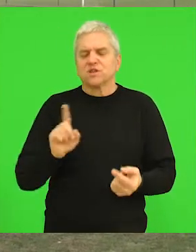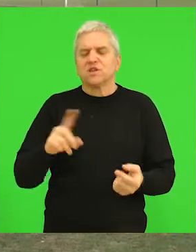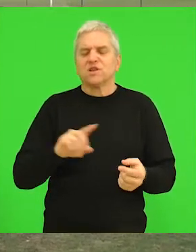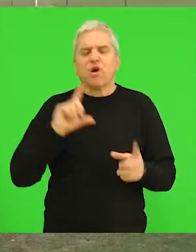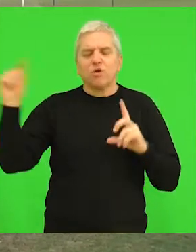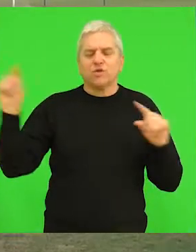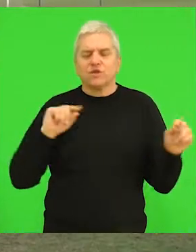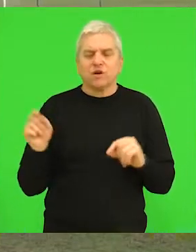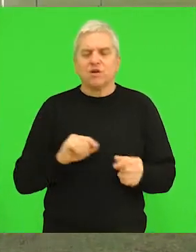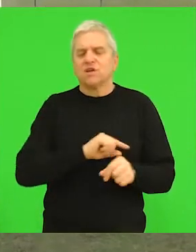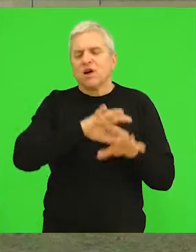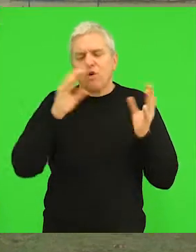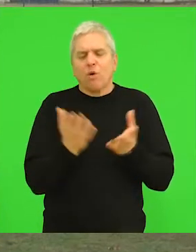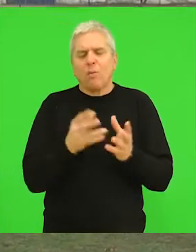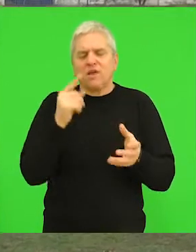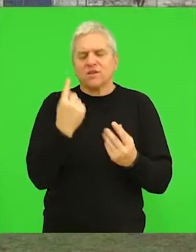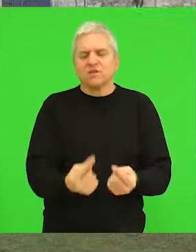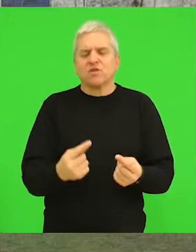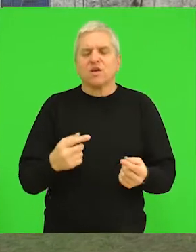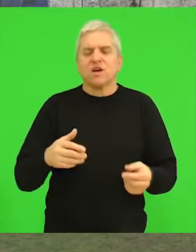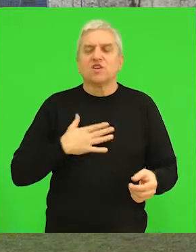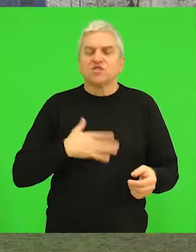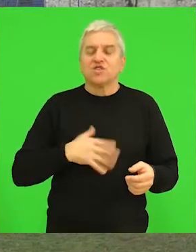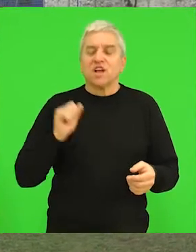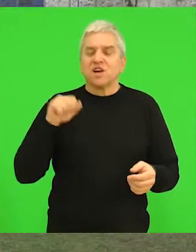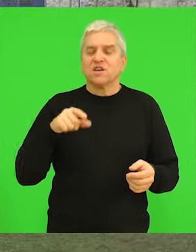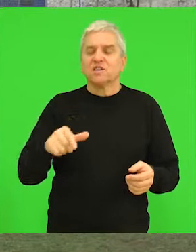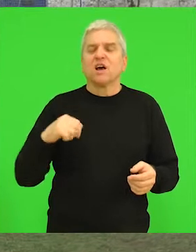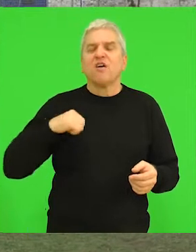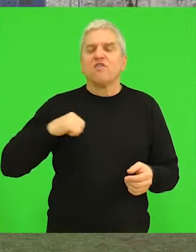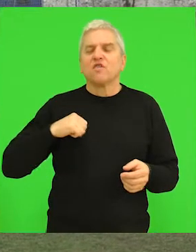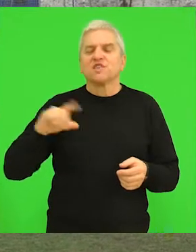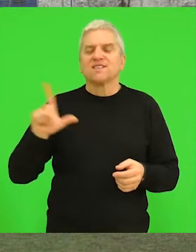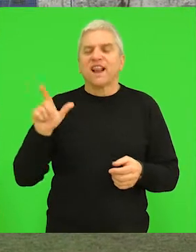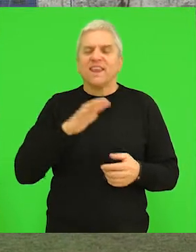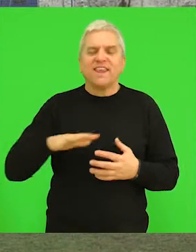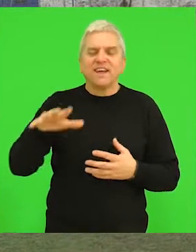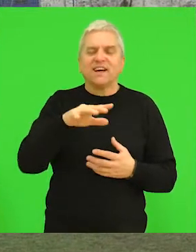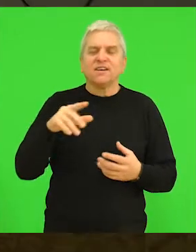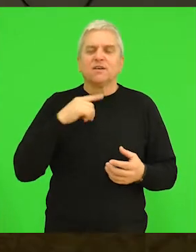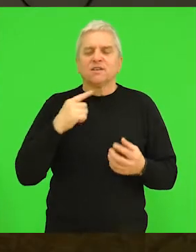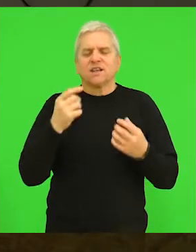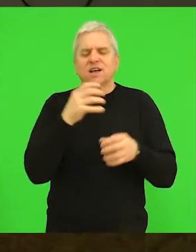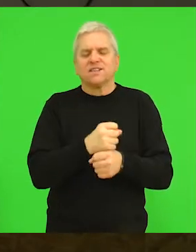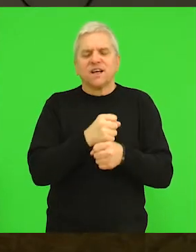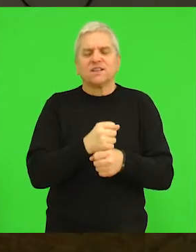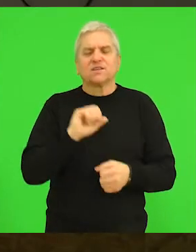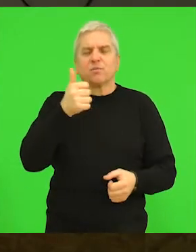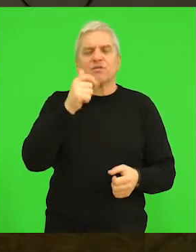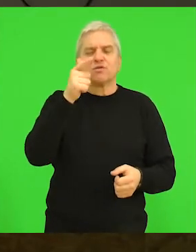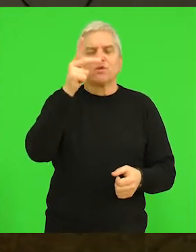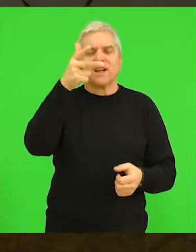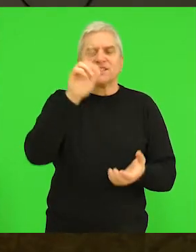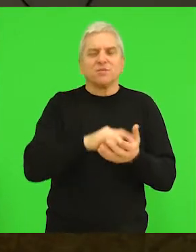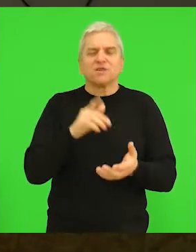kompletni tako da ambicije su nam Vojvodinska liga da zadržimo što kaže